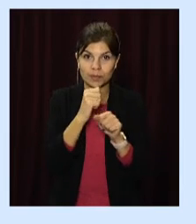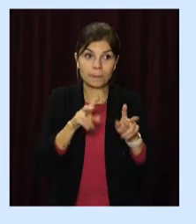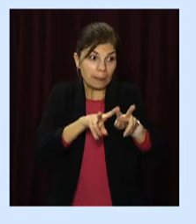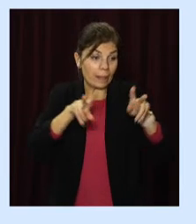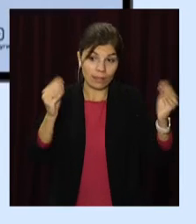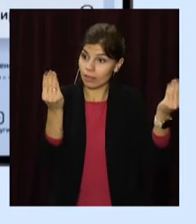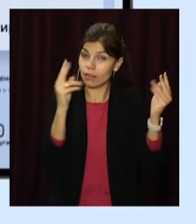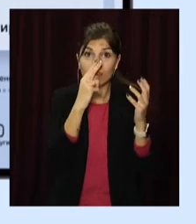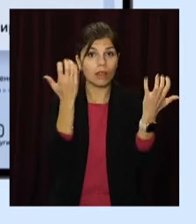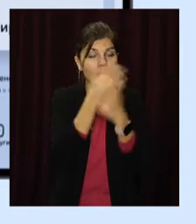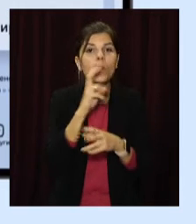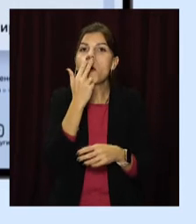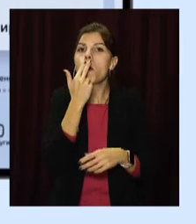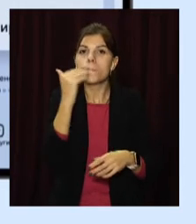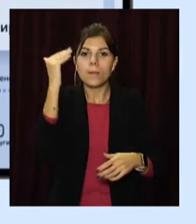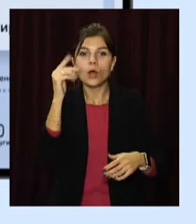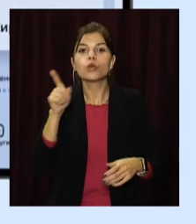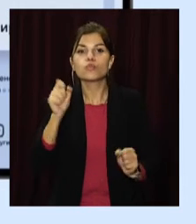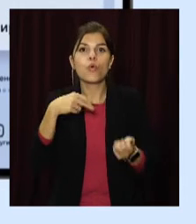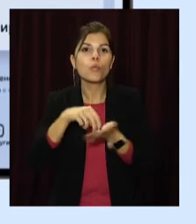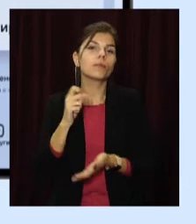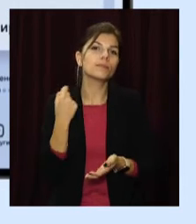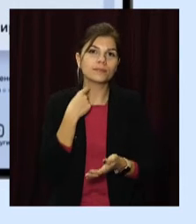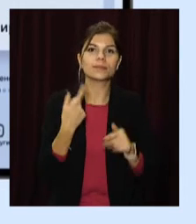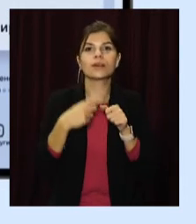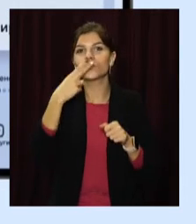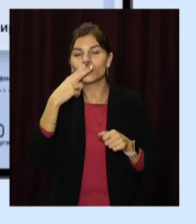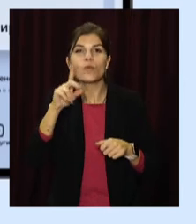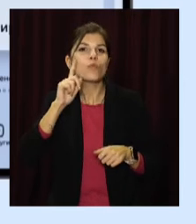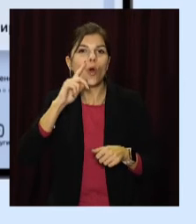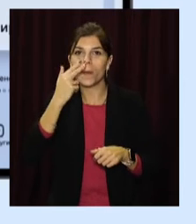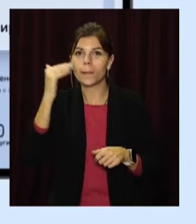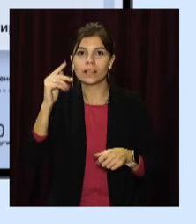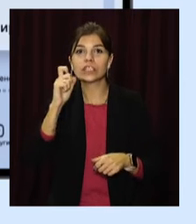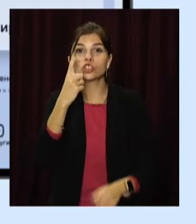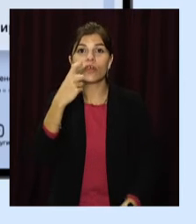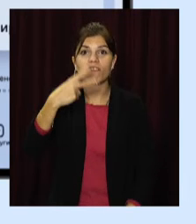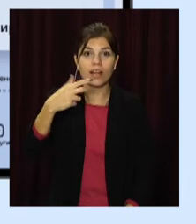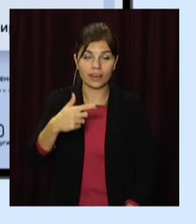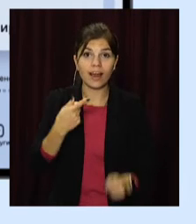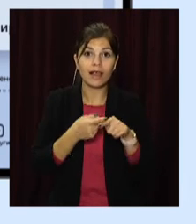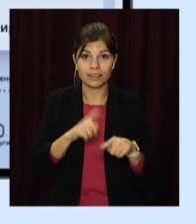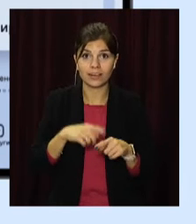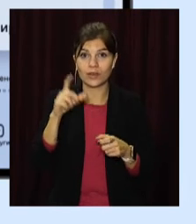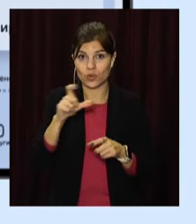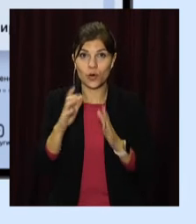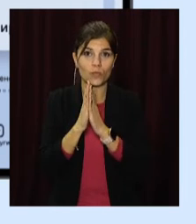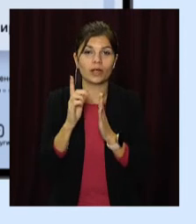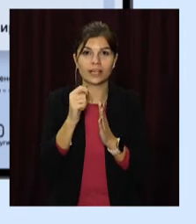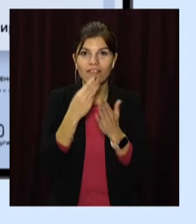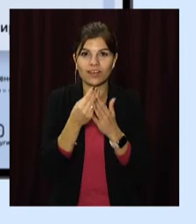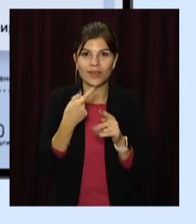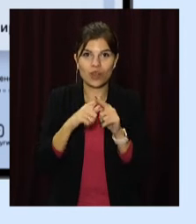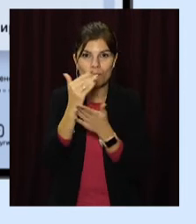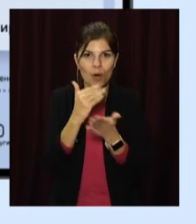користується серед підлітків, аби ті могли придбати алкоголь та цигарки. За 120 гривень, а саме стільки шахраї просять за свою